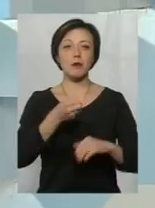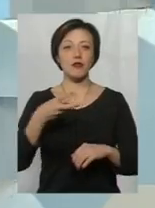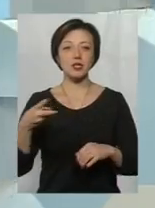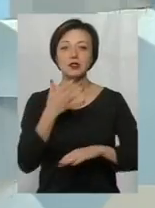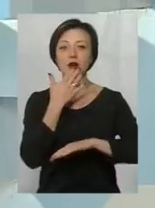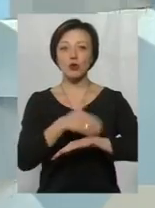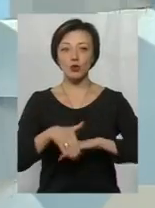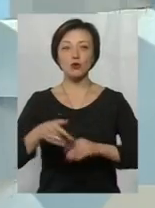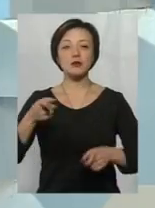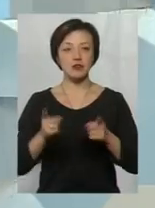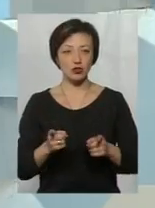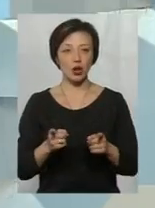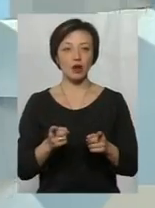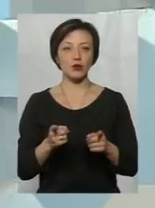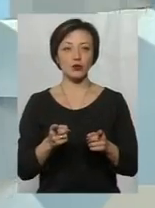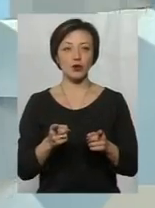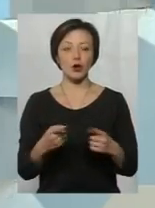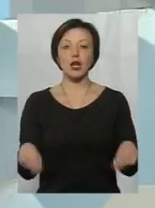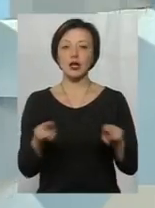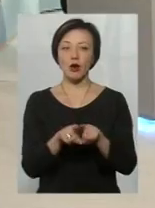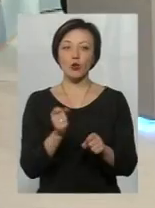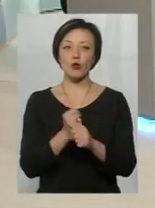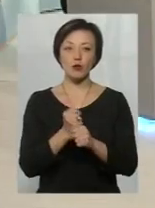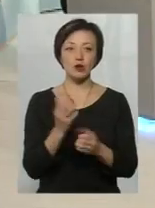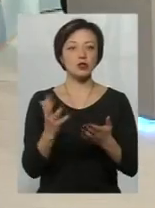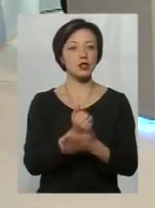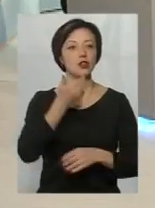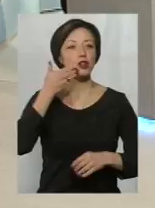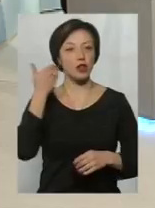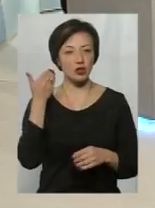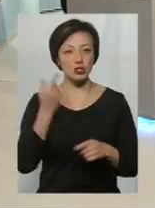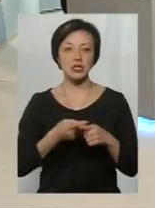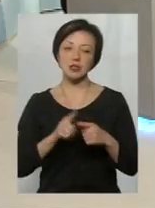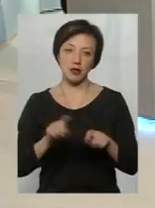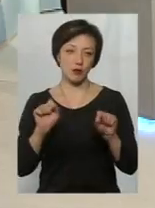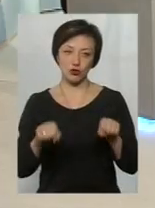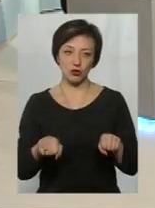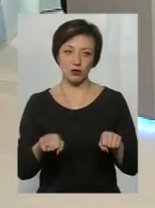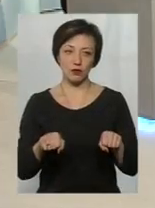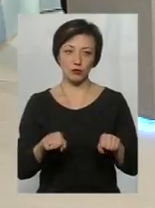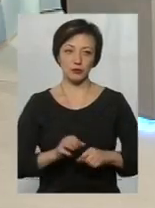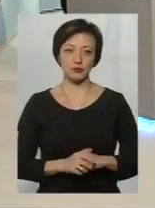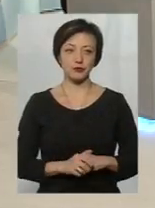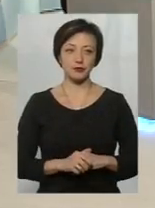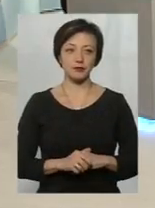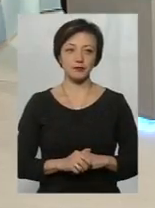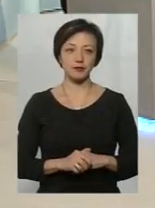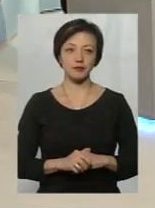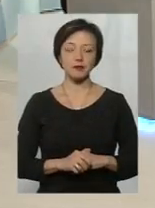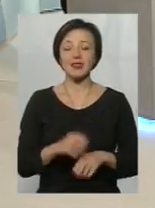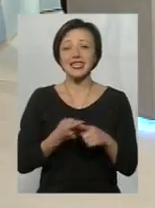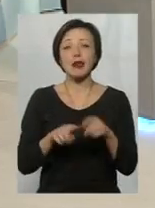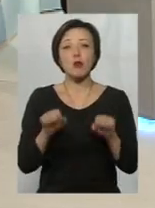За кордоном, звичайно, таку роботу знайти легше. Це можливо такий прийм. Ну,